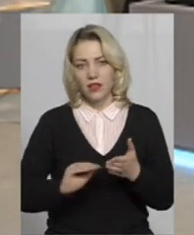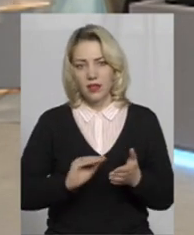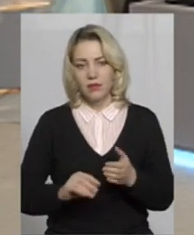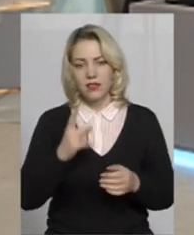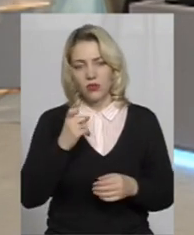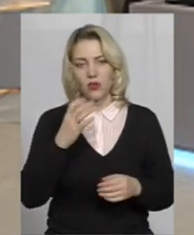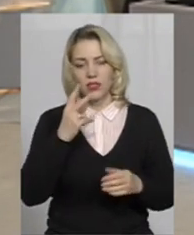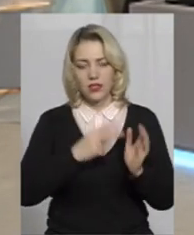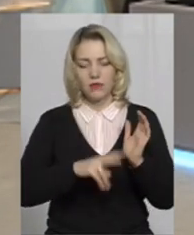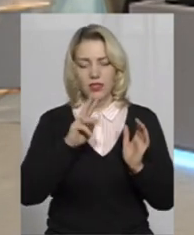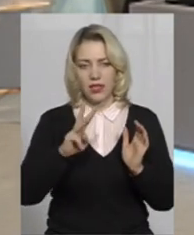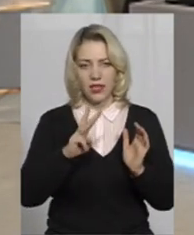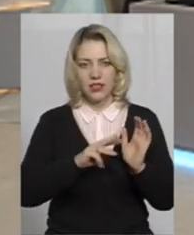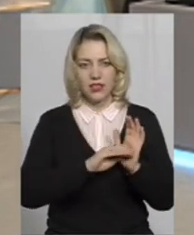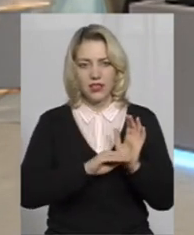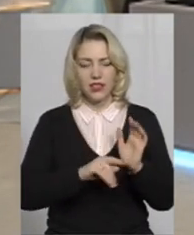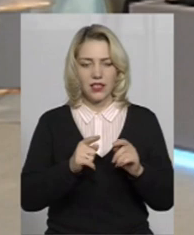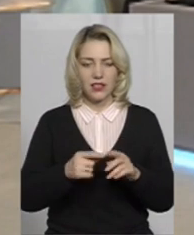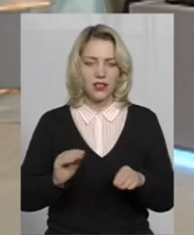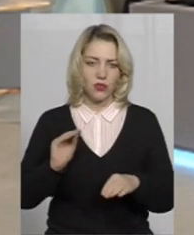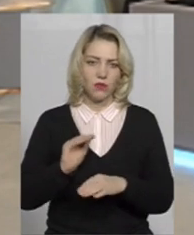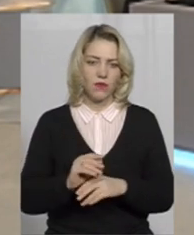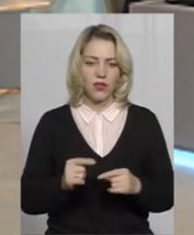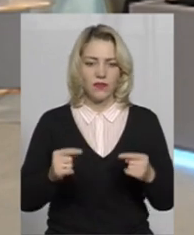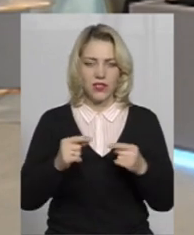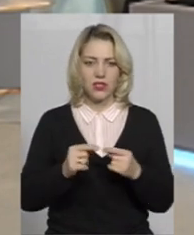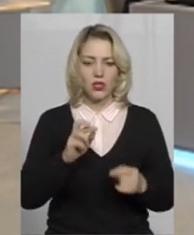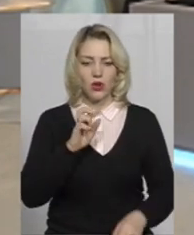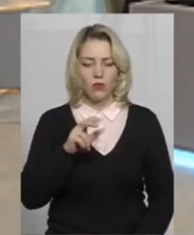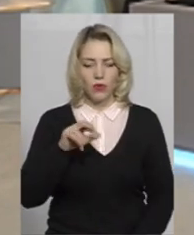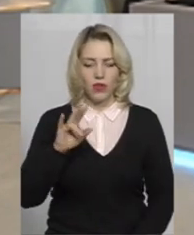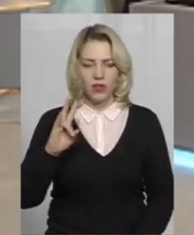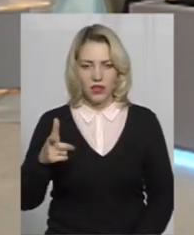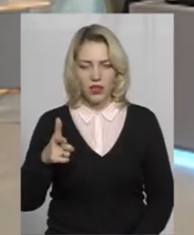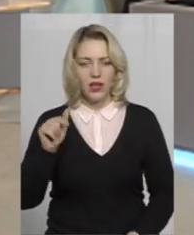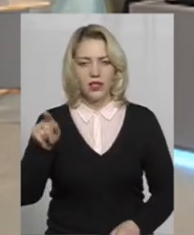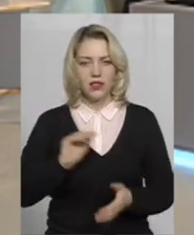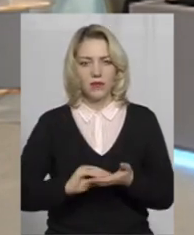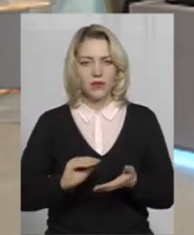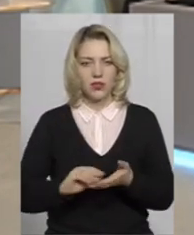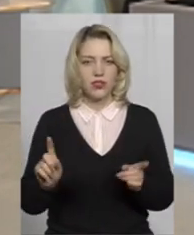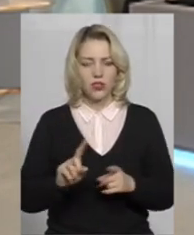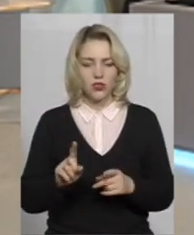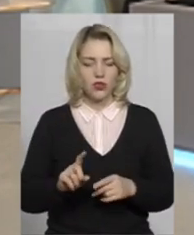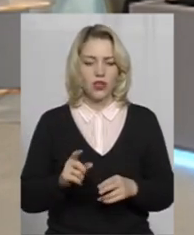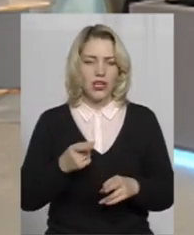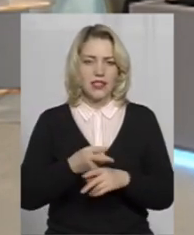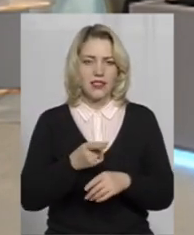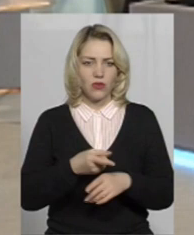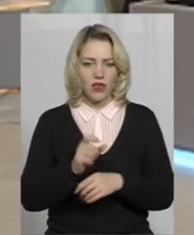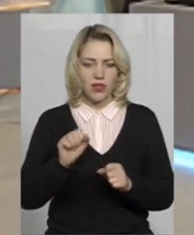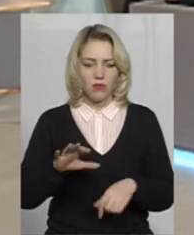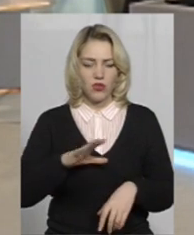173 стаття, її доповнили визначенням булінгу, і там вказується, що цькування може